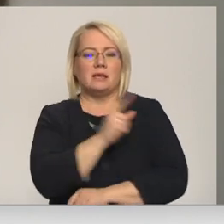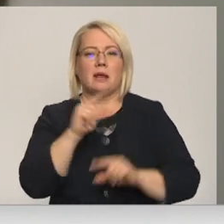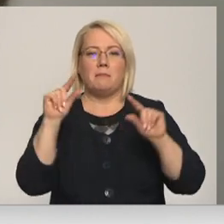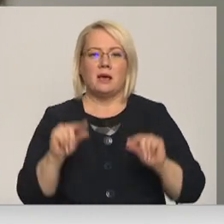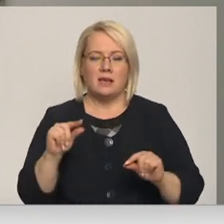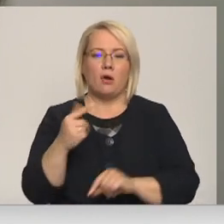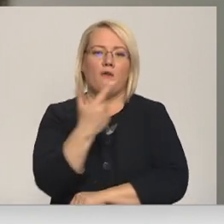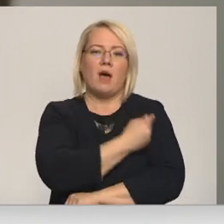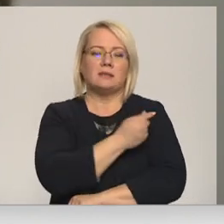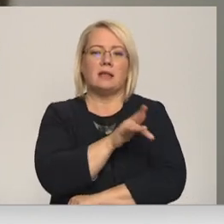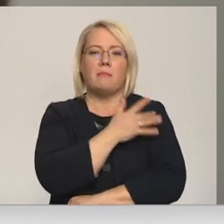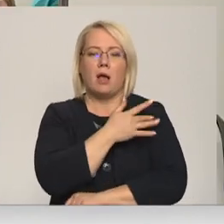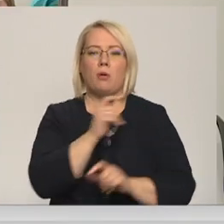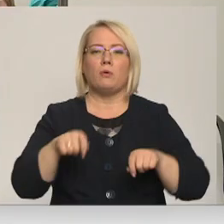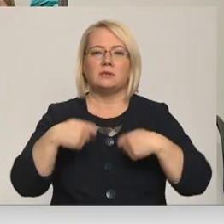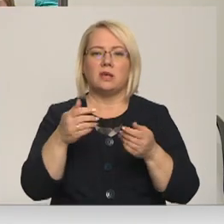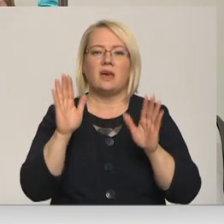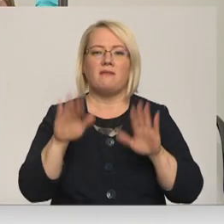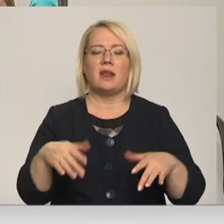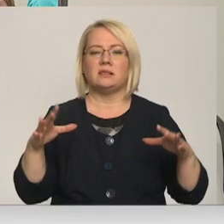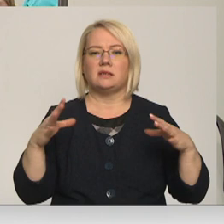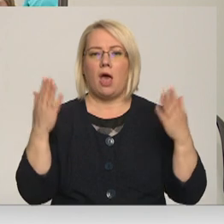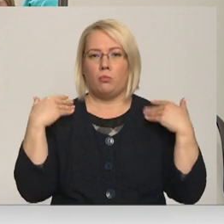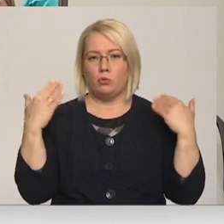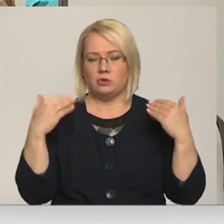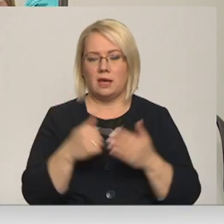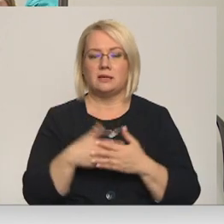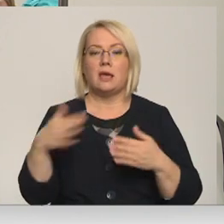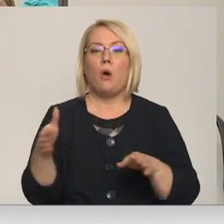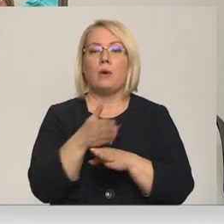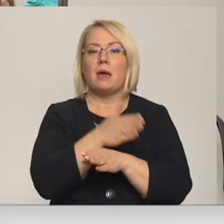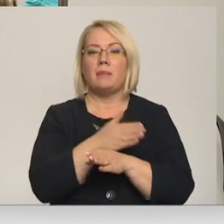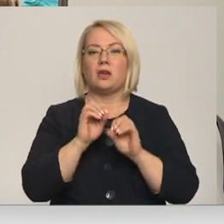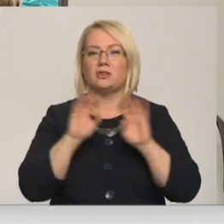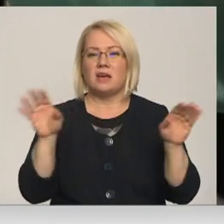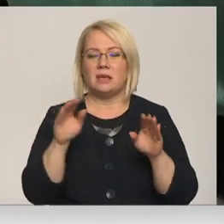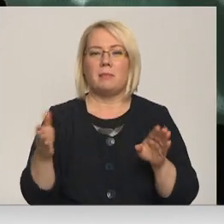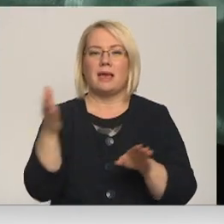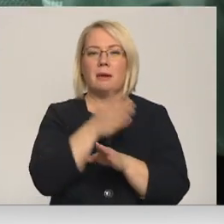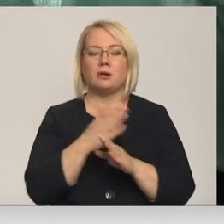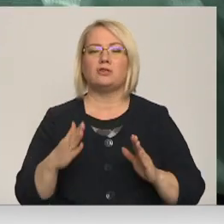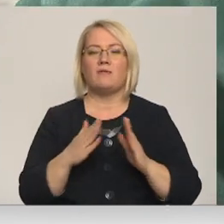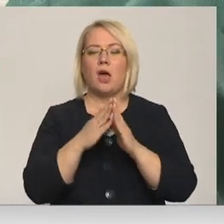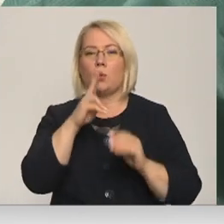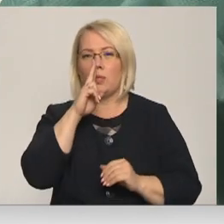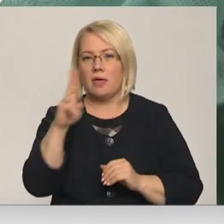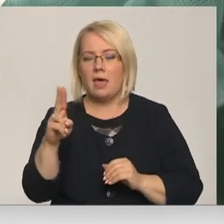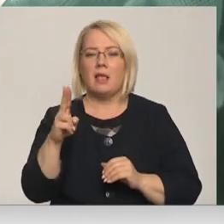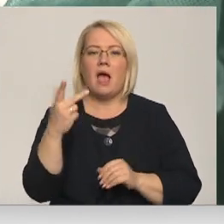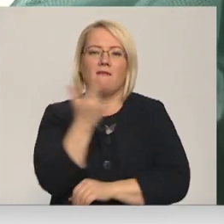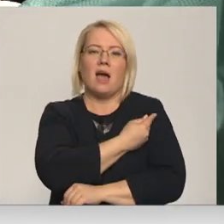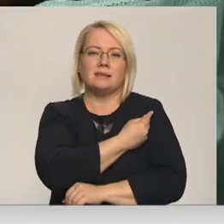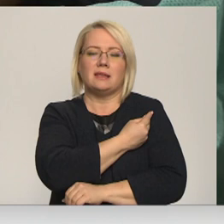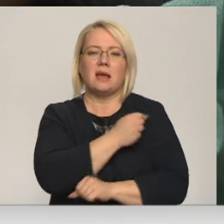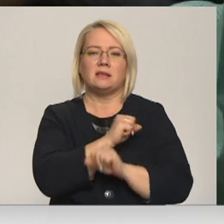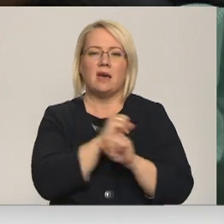pakalpojums niedzēji varētu atpūsties. Jau stāstījām, ka arī iepriekšējās svētku nedēļā vakcinācijas temps sarucis par